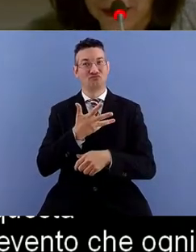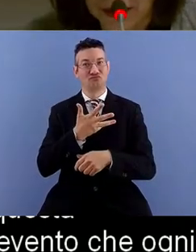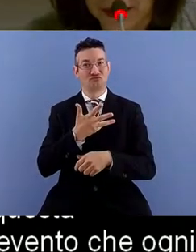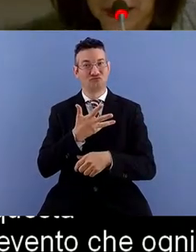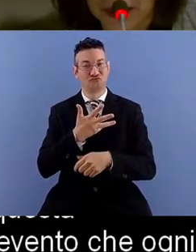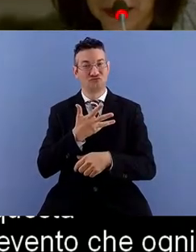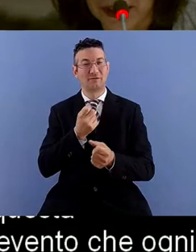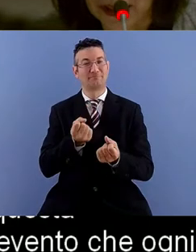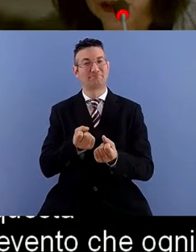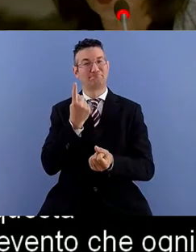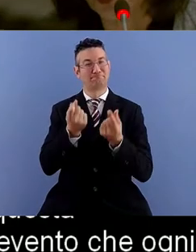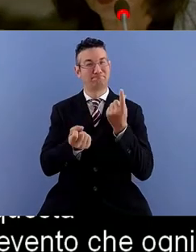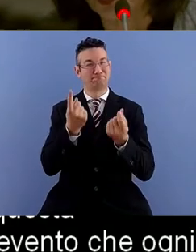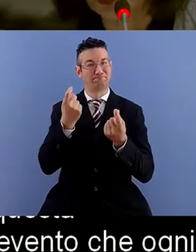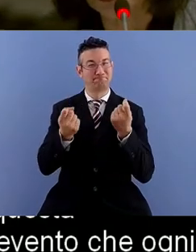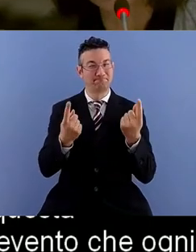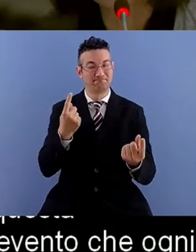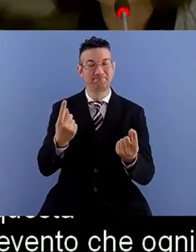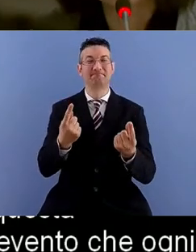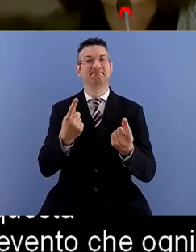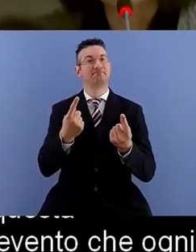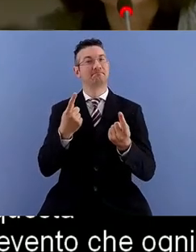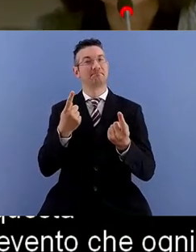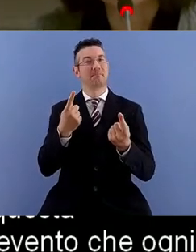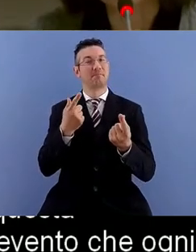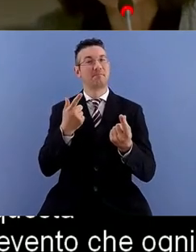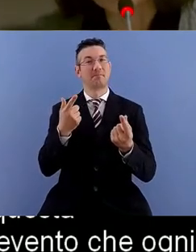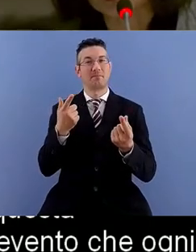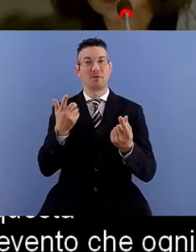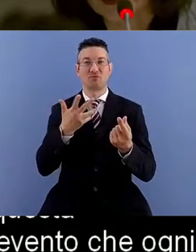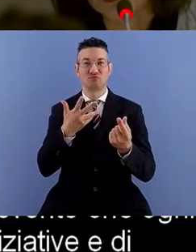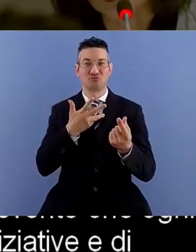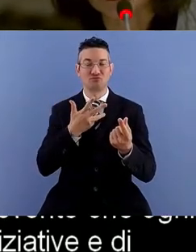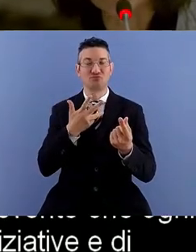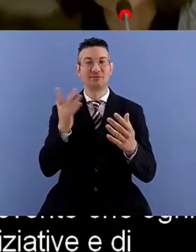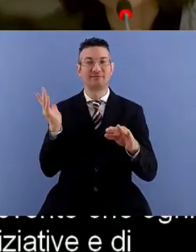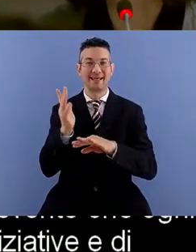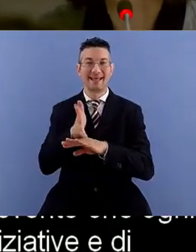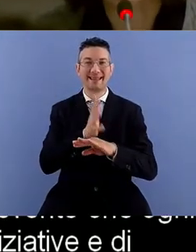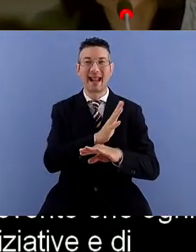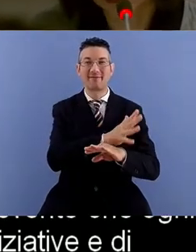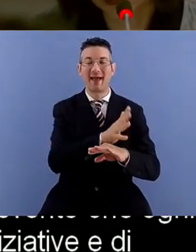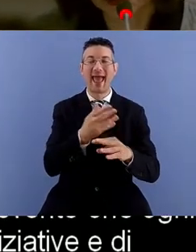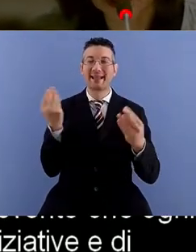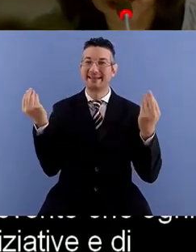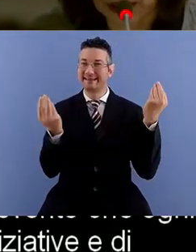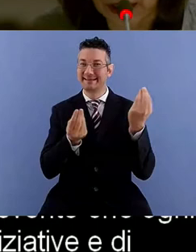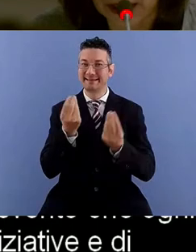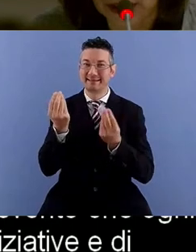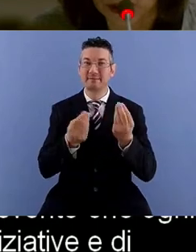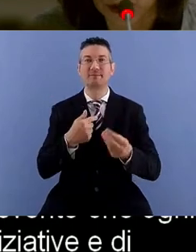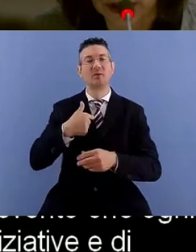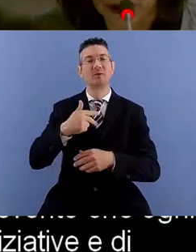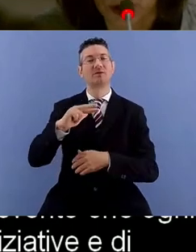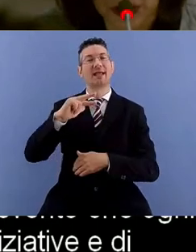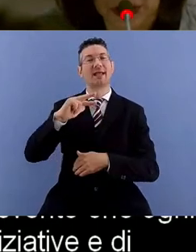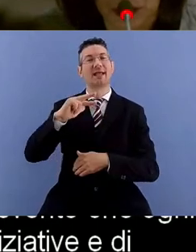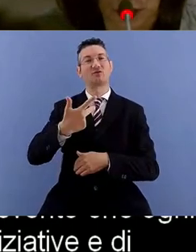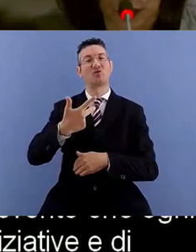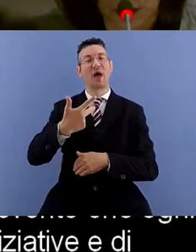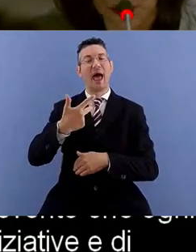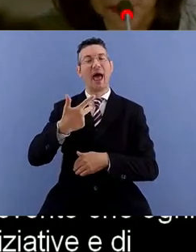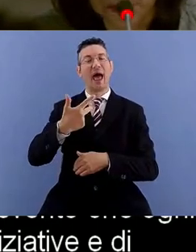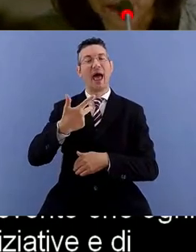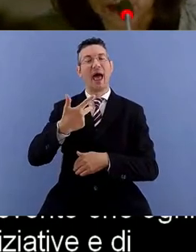contributi è il mio terzo anno che partecipo all'accessibility days e quest'anno mi